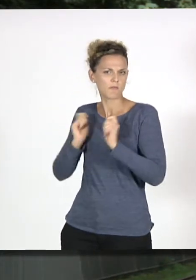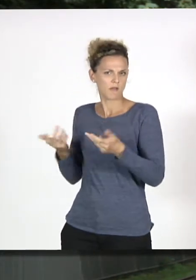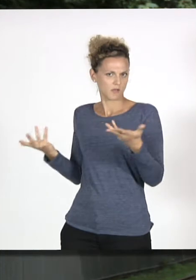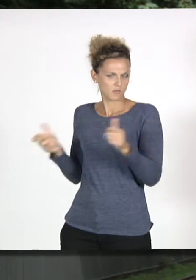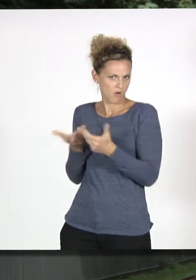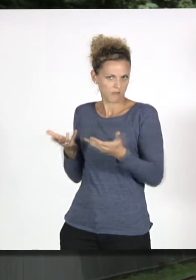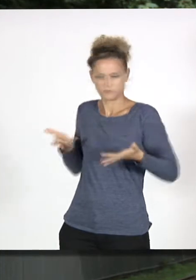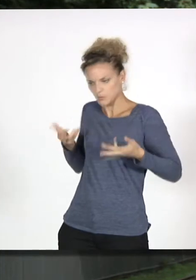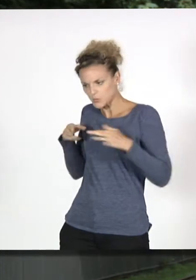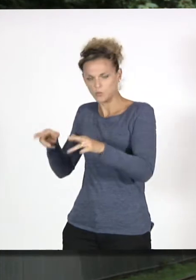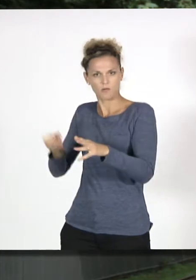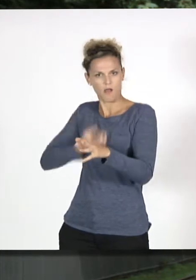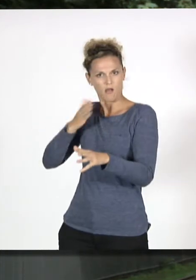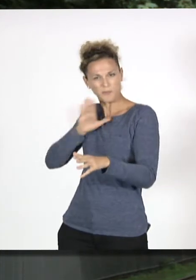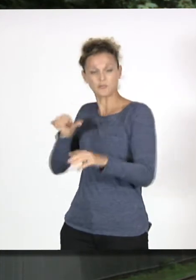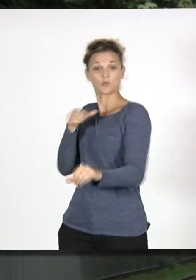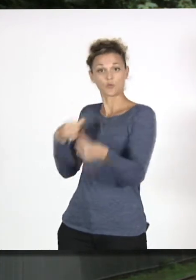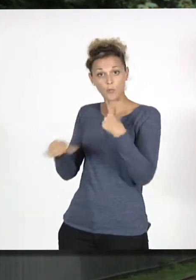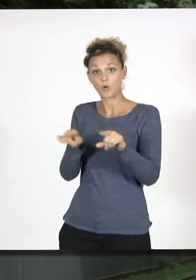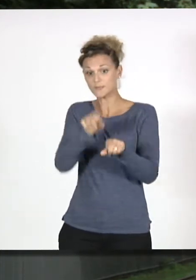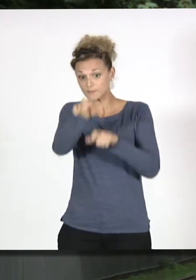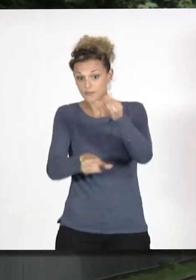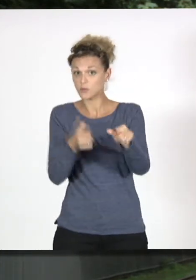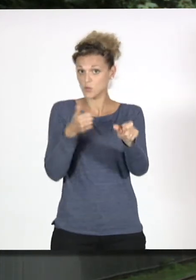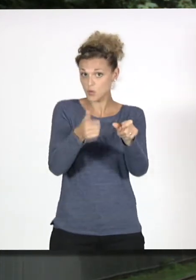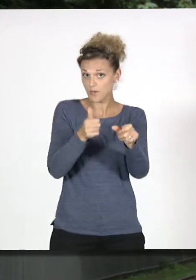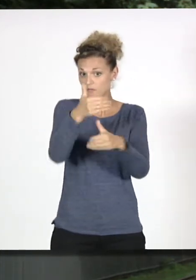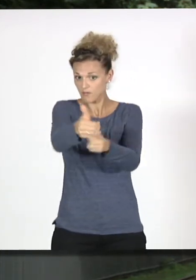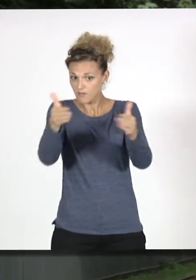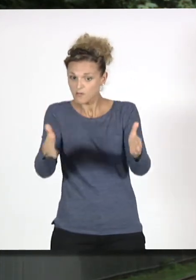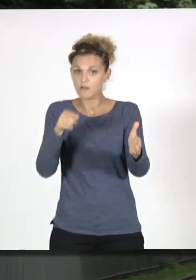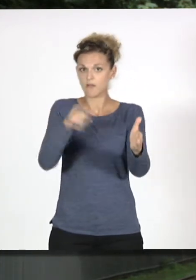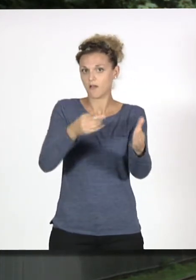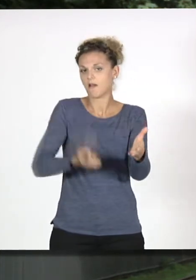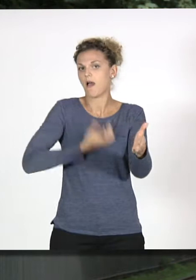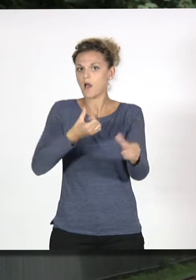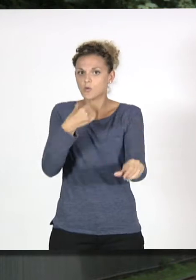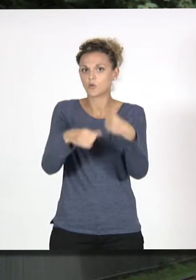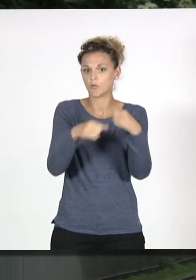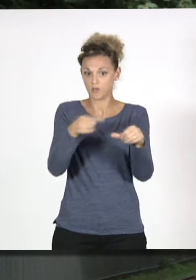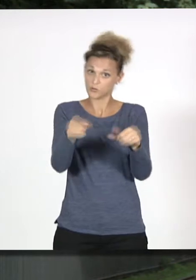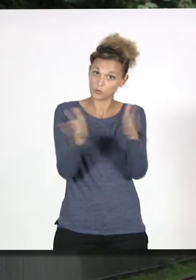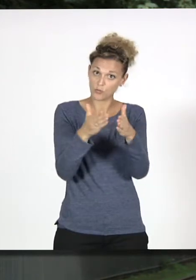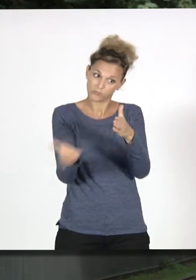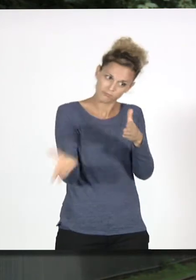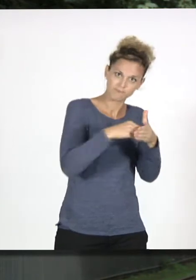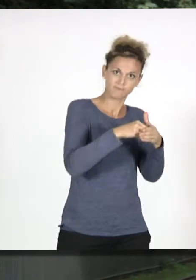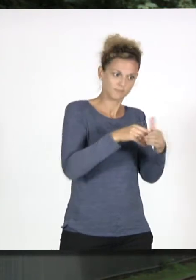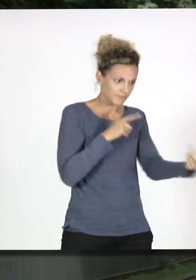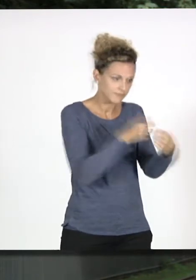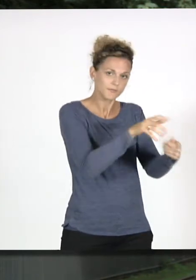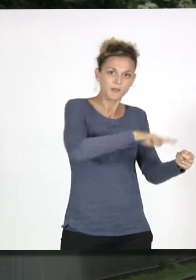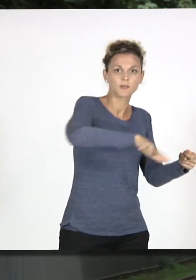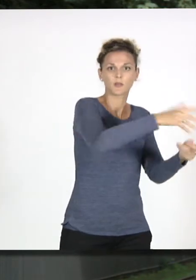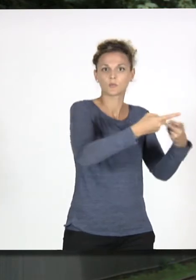et des artistes qui sont de l'art contemporain et qui on a demandé aussi d'intervenir dans l'espace public. tout ça se mélange pour donner des